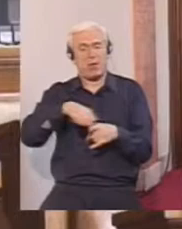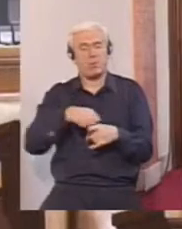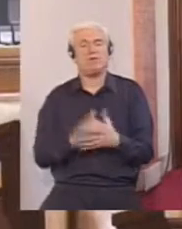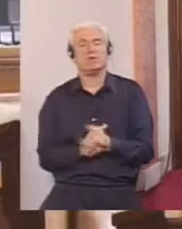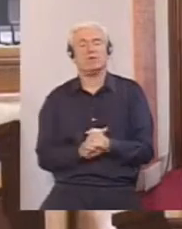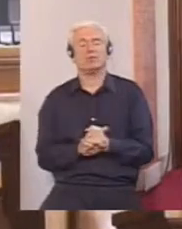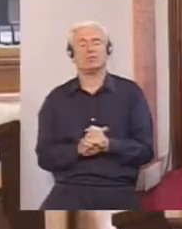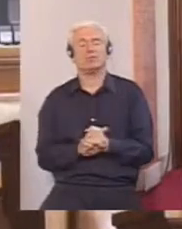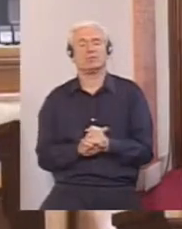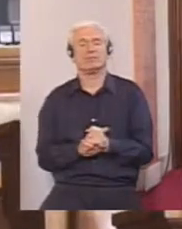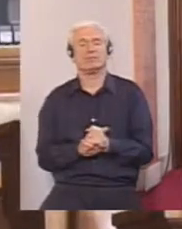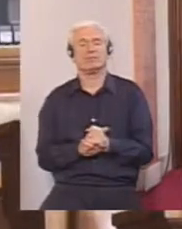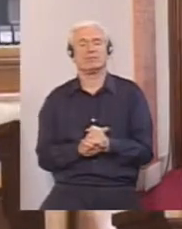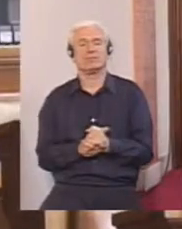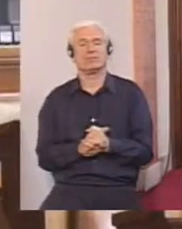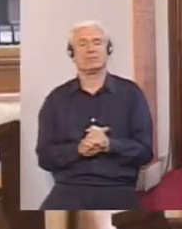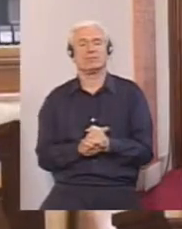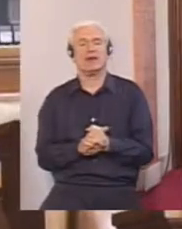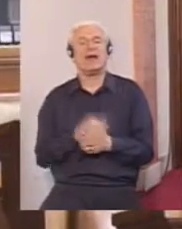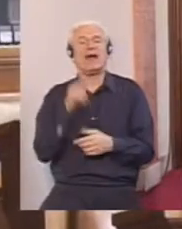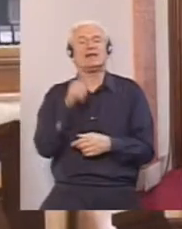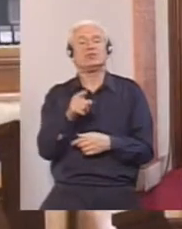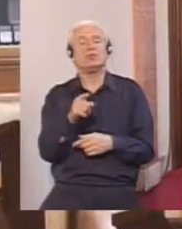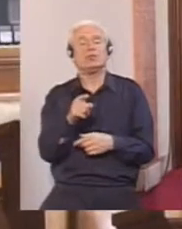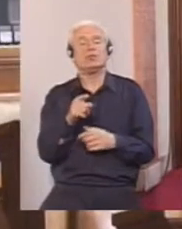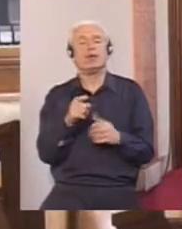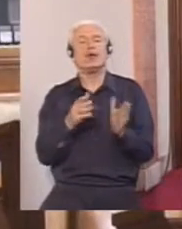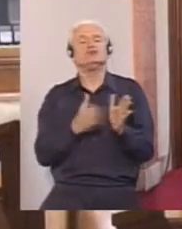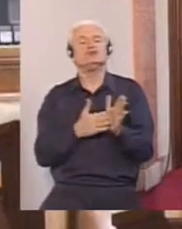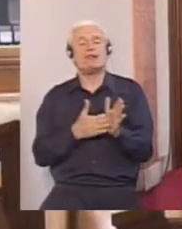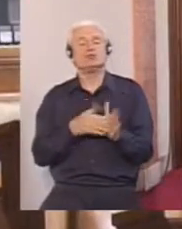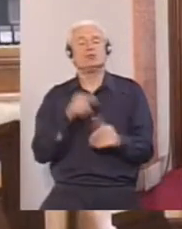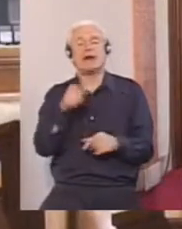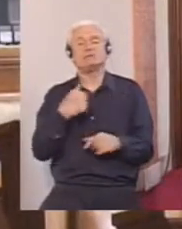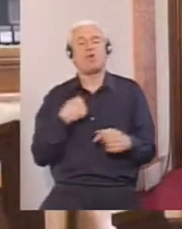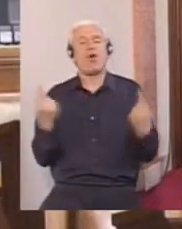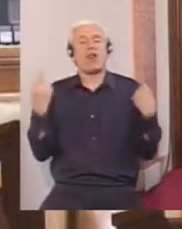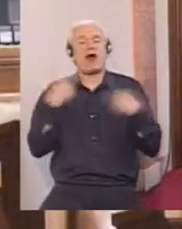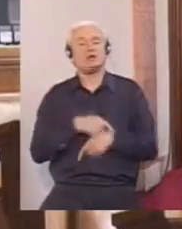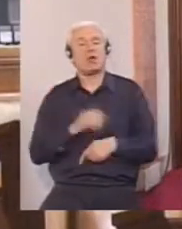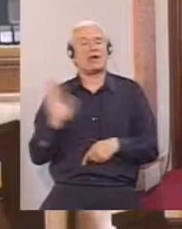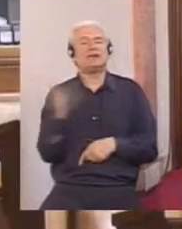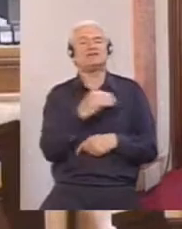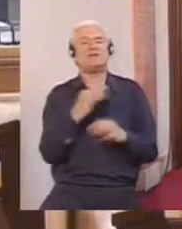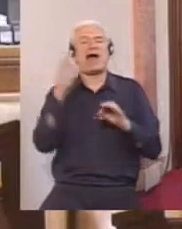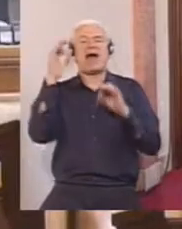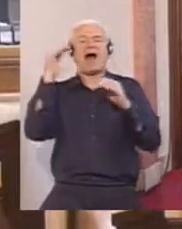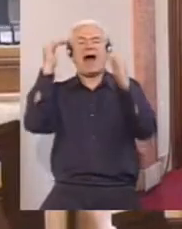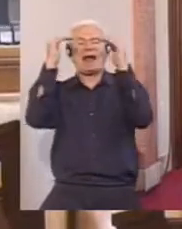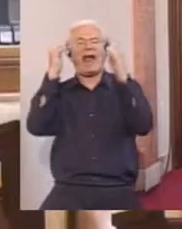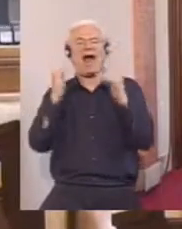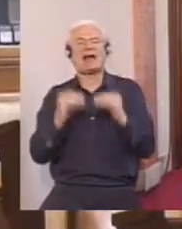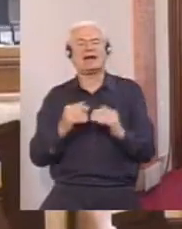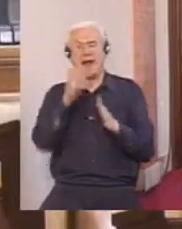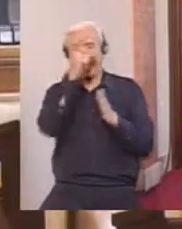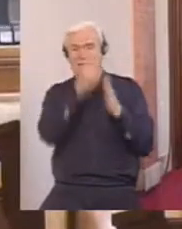Ajde to da popravimo. Taj, tu činjenicu, da smo, nažalost, na svim tim ranglistama pali.